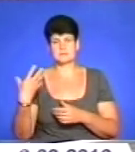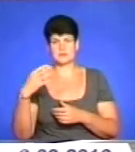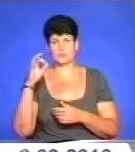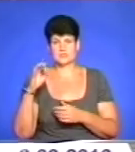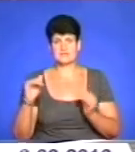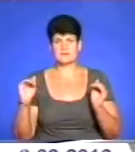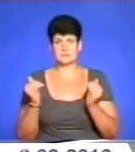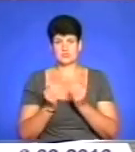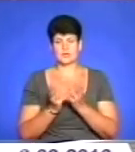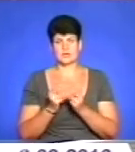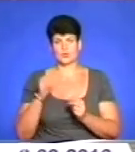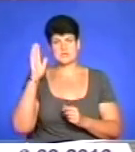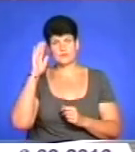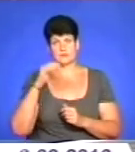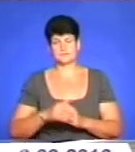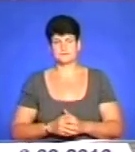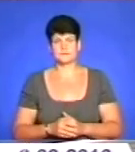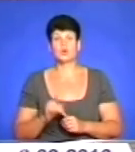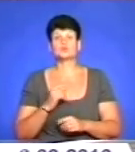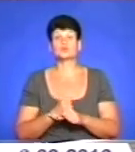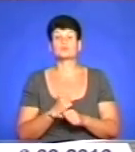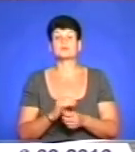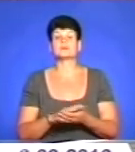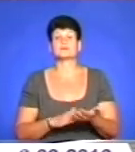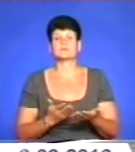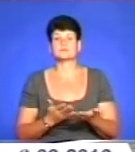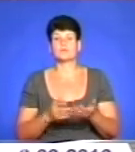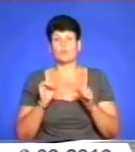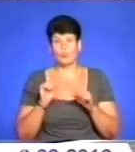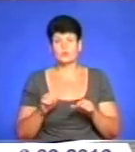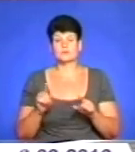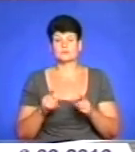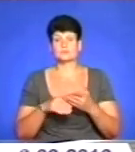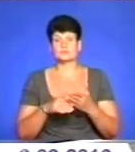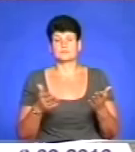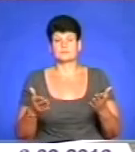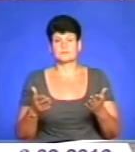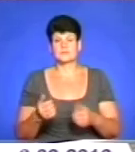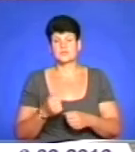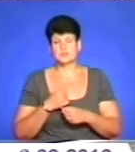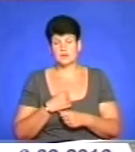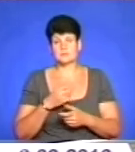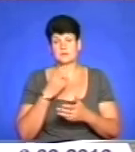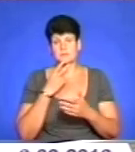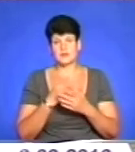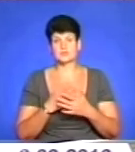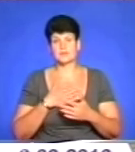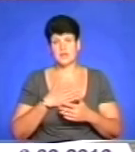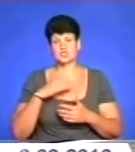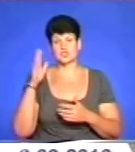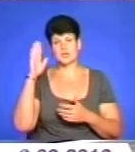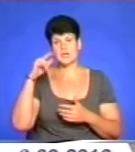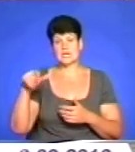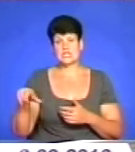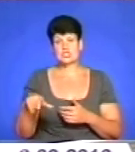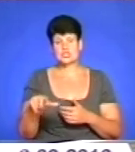зменшення кількості води. Що робити? Чи можна чомусь? Ми спостерігаємо, на жаль, наші річчички. Ну,